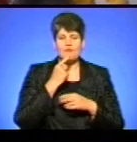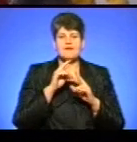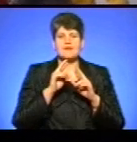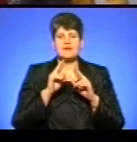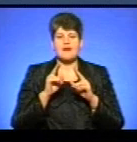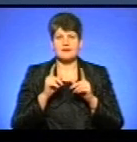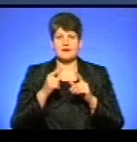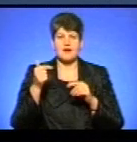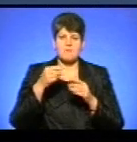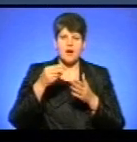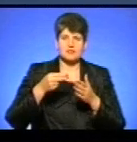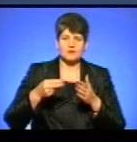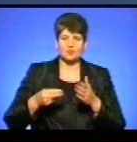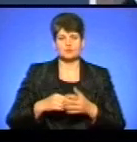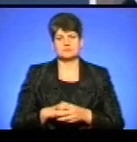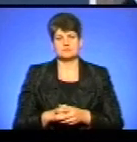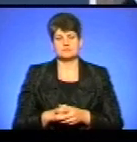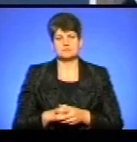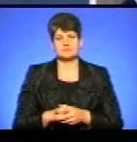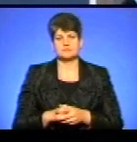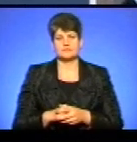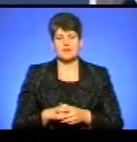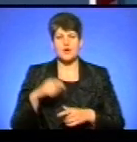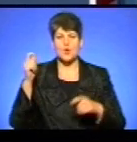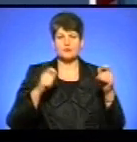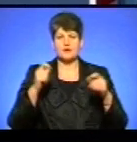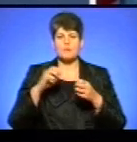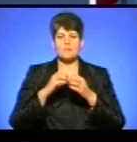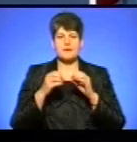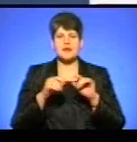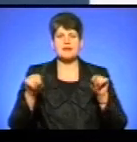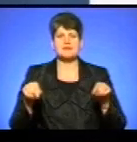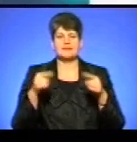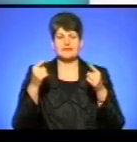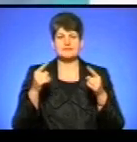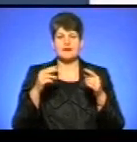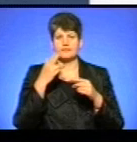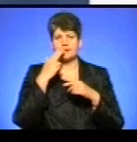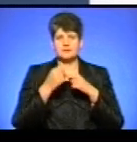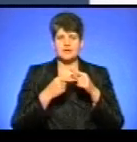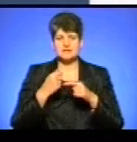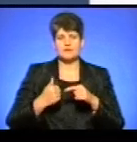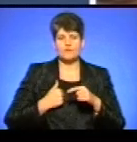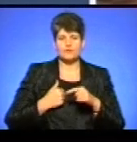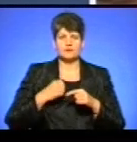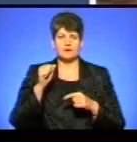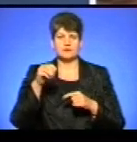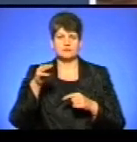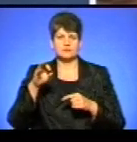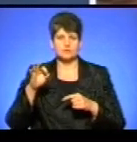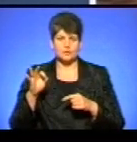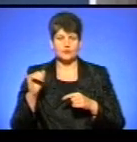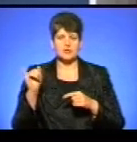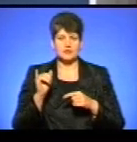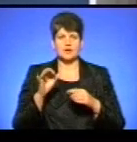граматику. Конференція про проблеми реабілітації і адаптації воїнів антитерористичної операції